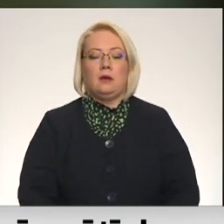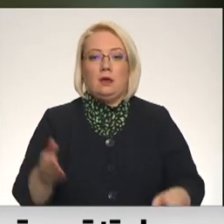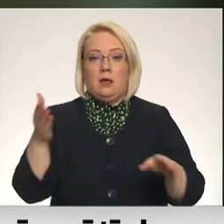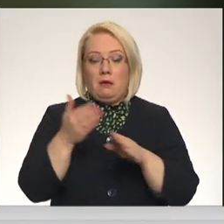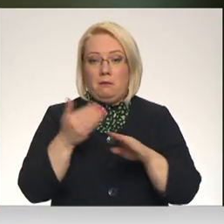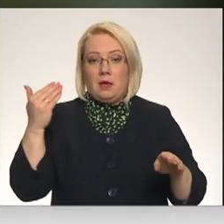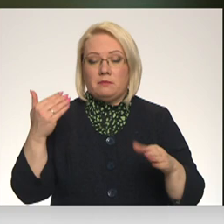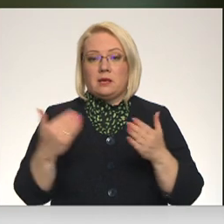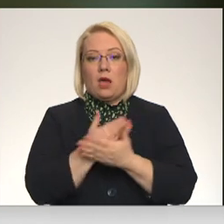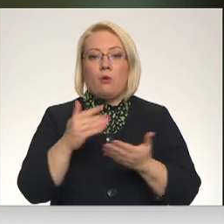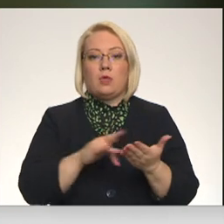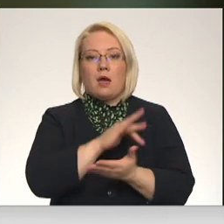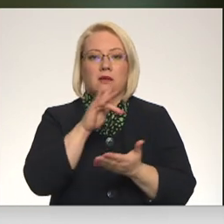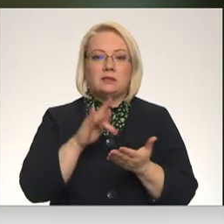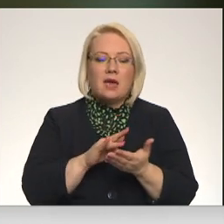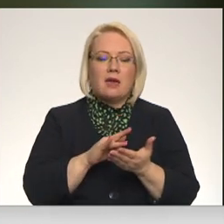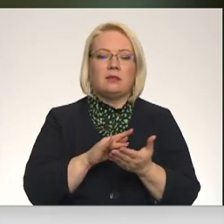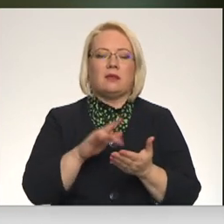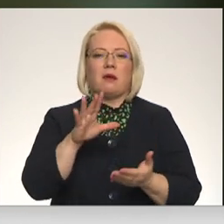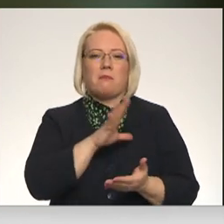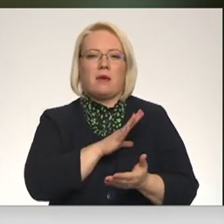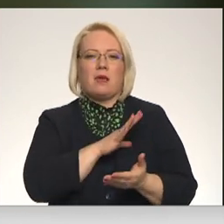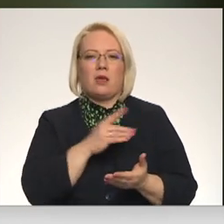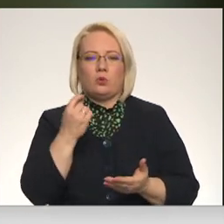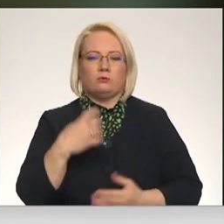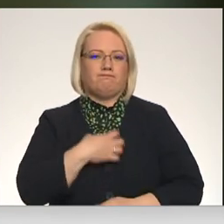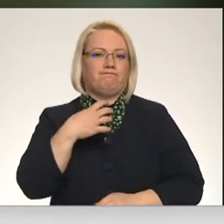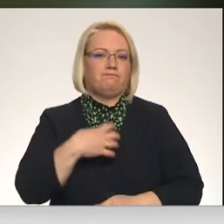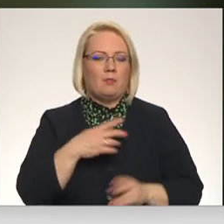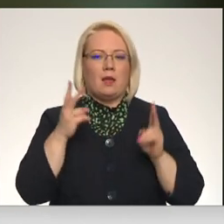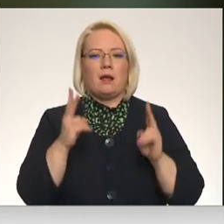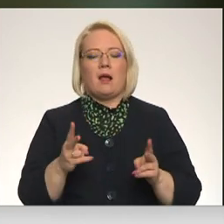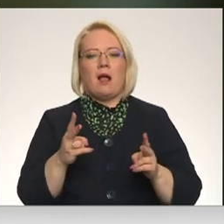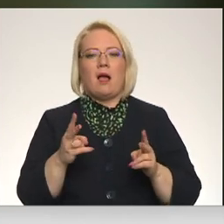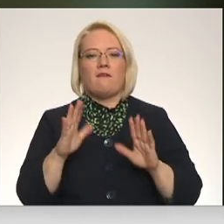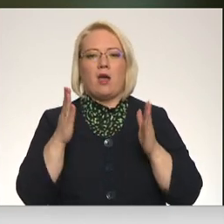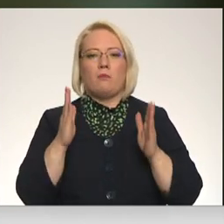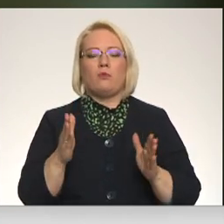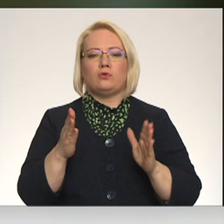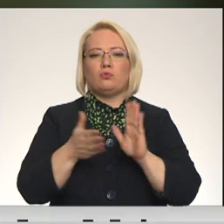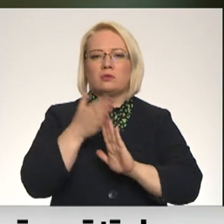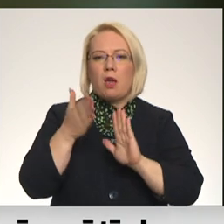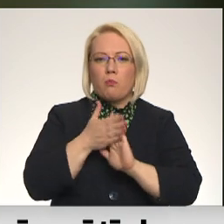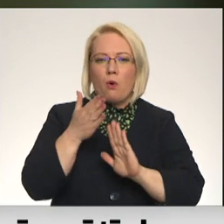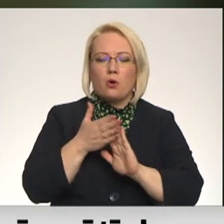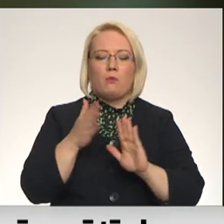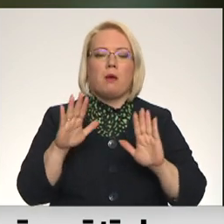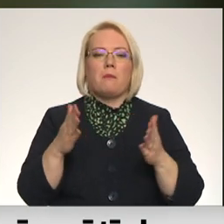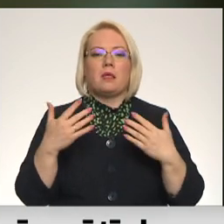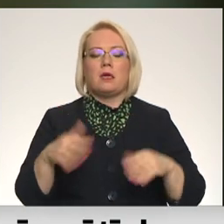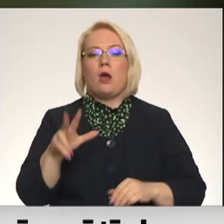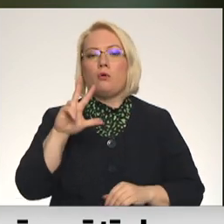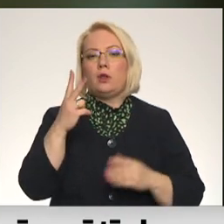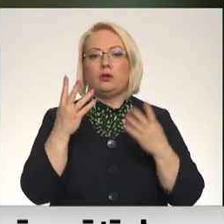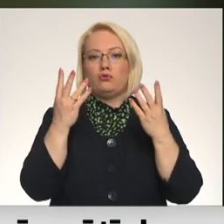atvēršanas bija nedaudz bāža, kā būs ar caurlaidību, vai tiešām mēs sasniegsim no uzlabojumas ar kongresu namu. Bet jau trešā